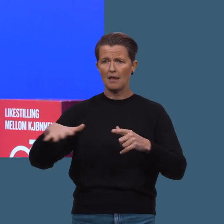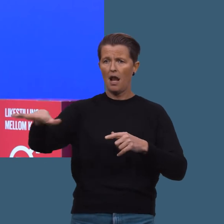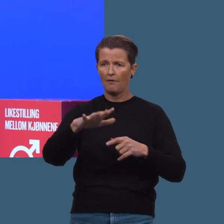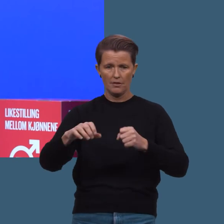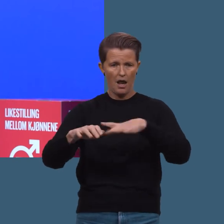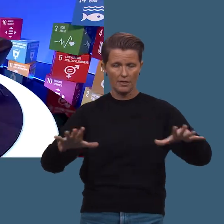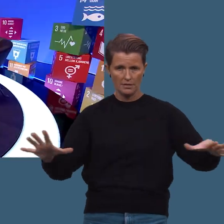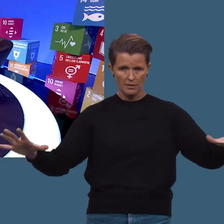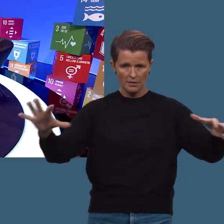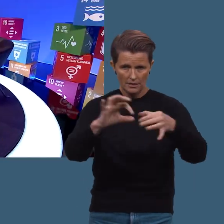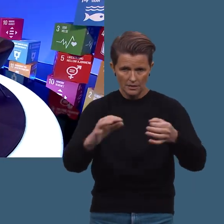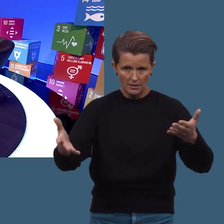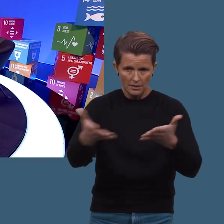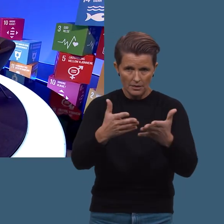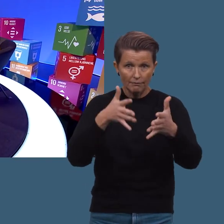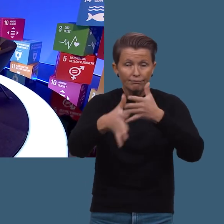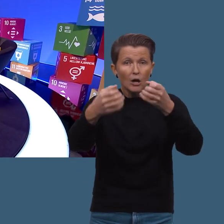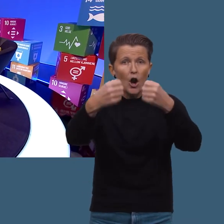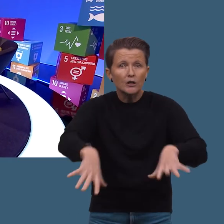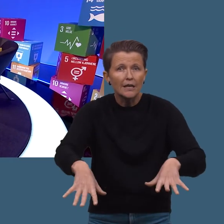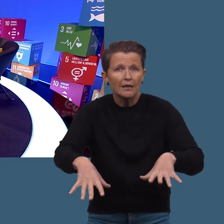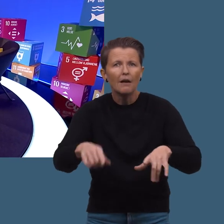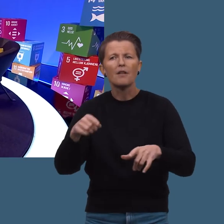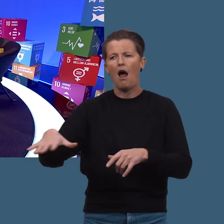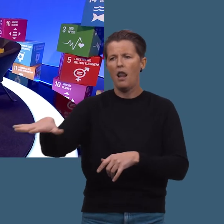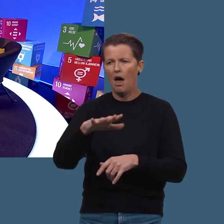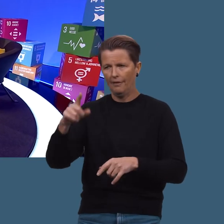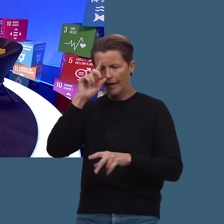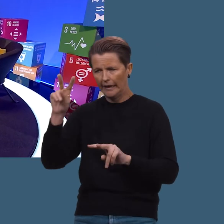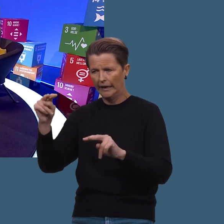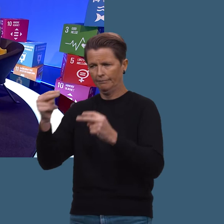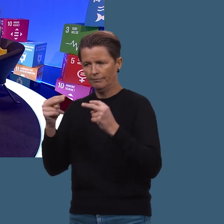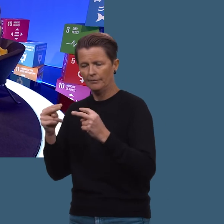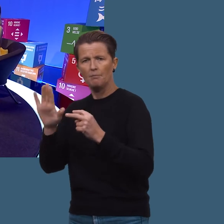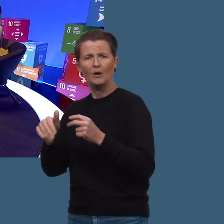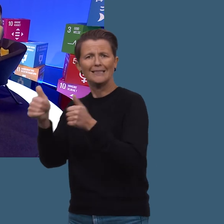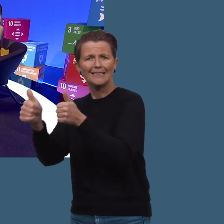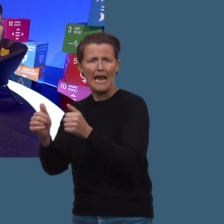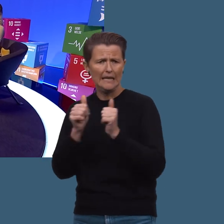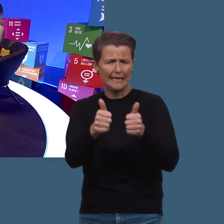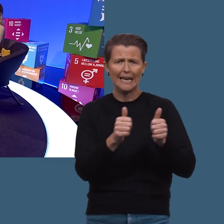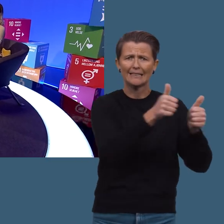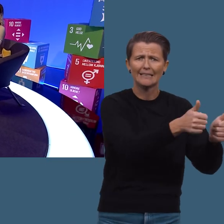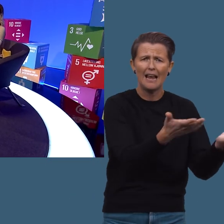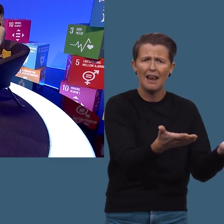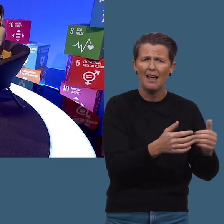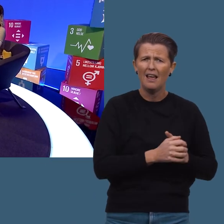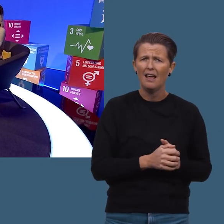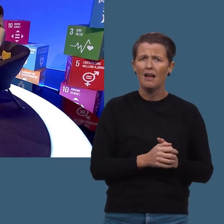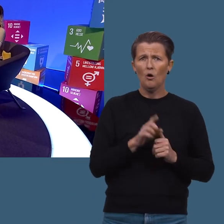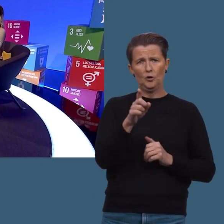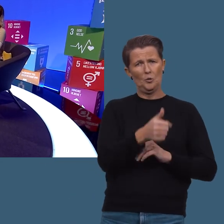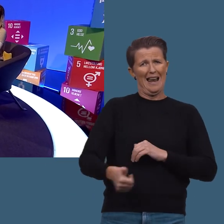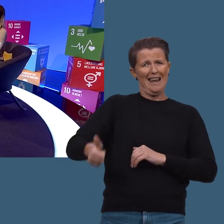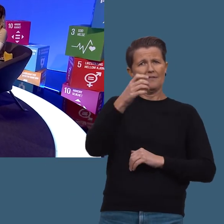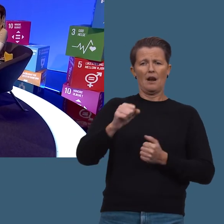gå sammen for å sette disse løsningene ut i livet, så tenker landene stort sett bare på seg selv. Du